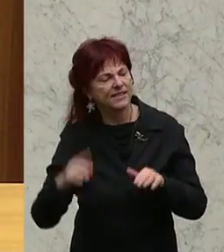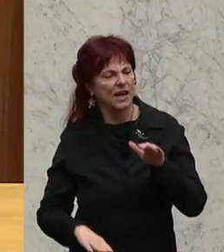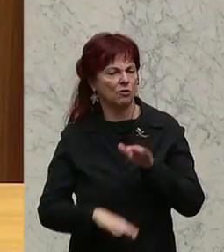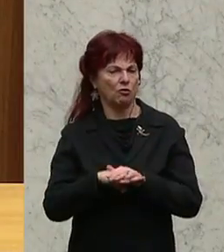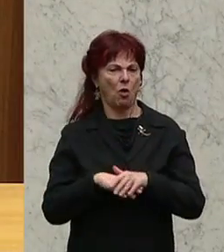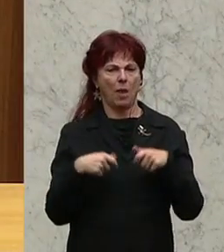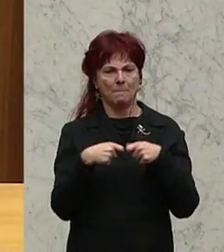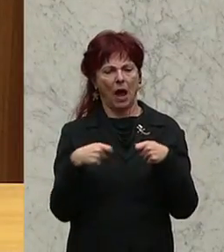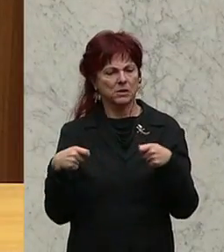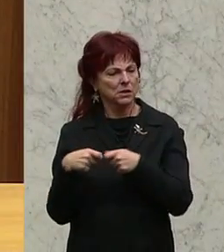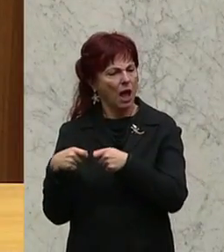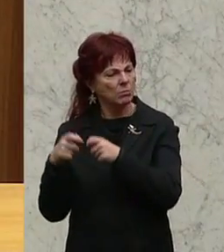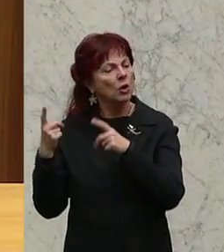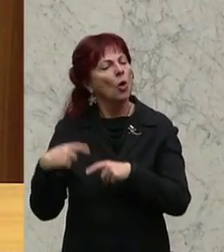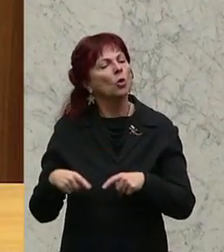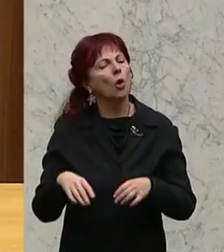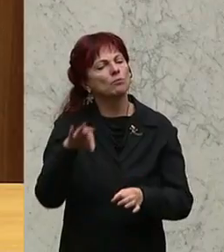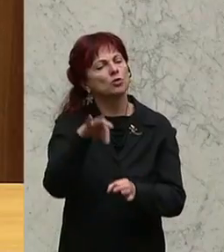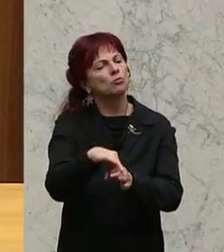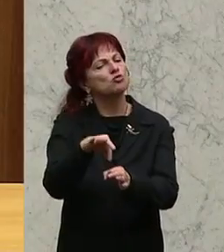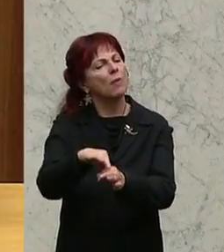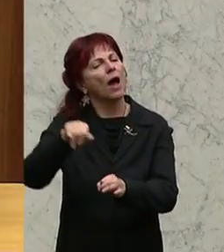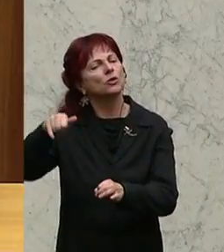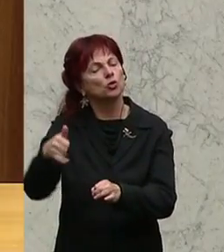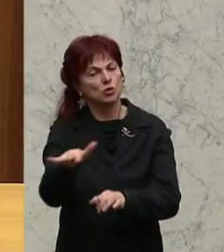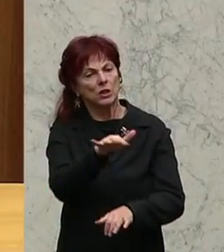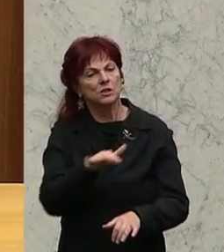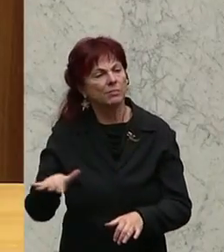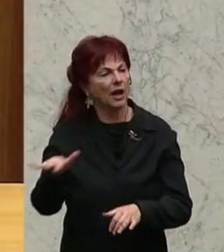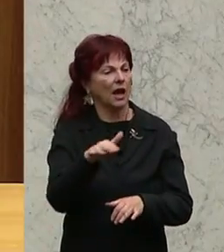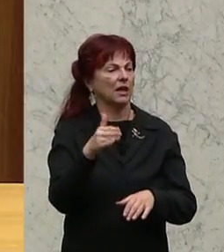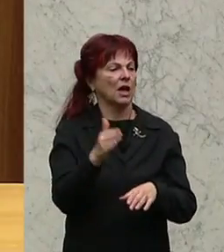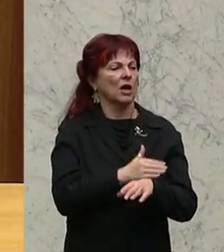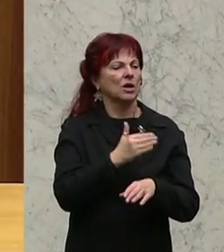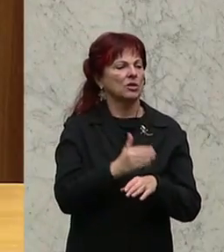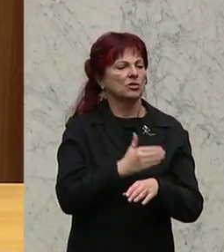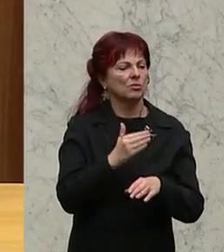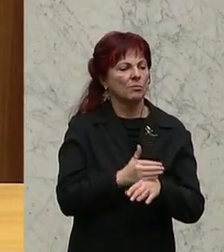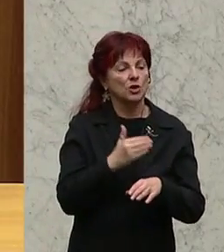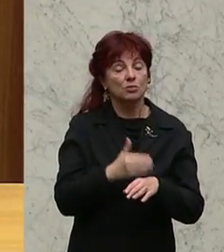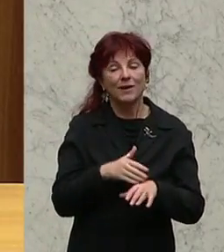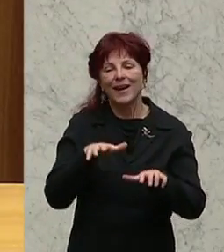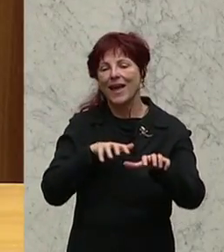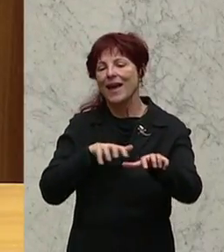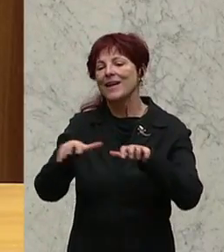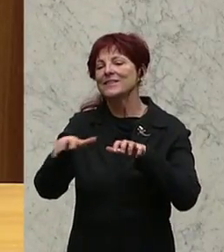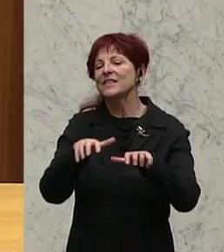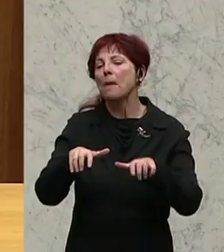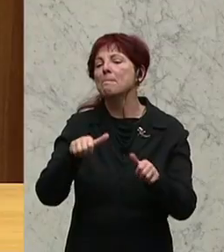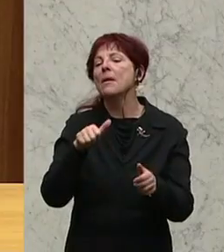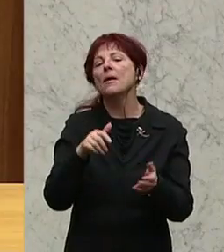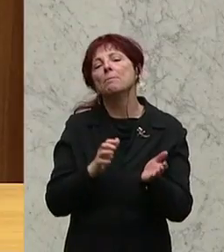Einsparungen im Justizbereich führen könnten, ist einmal mehr die Sammelmusterklage. Wie man immer das auch nennen